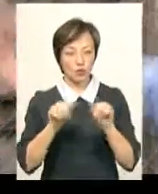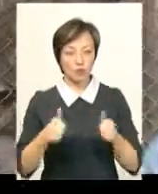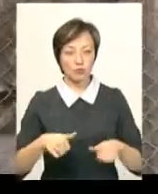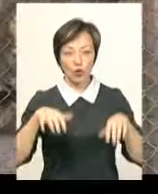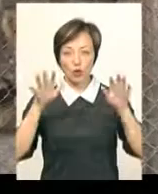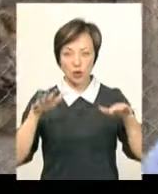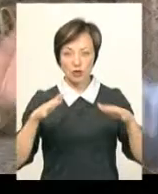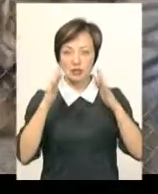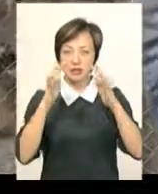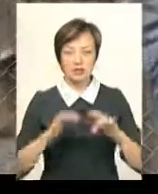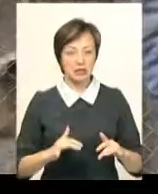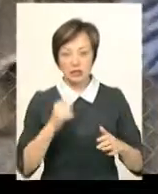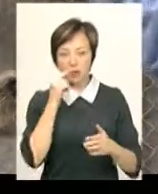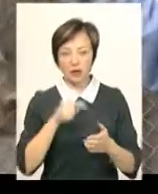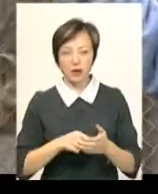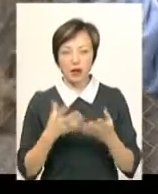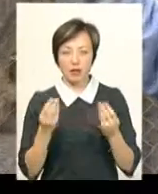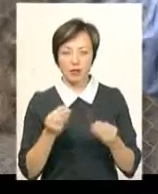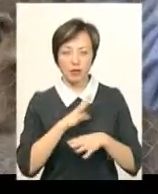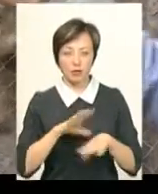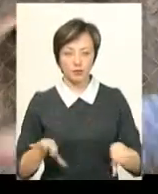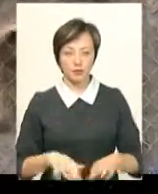щоб дощ, сніг не потрапляв і тварини не мокли.